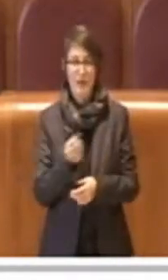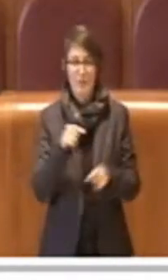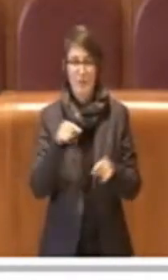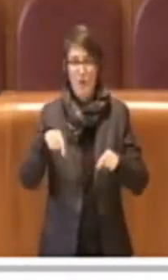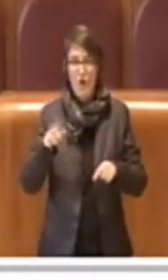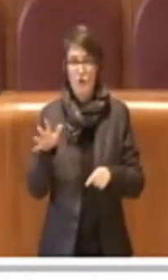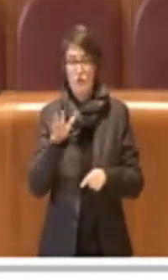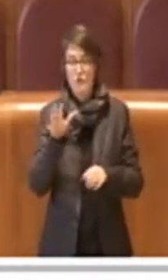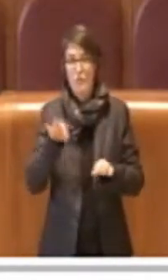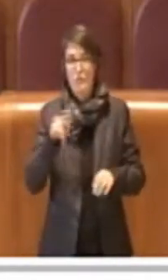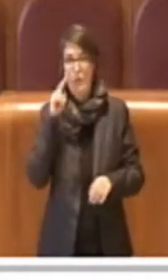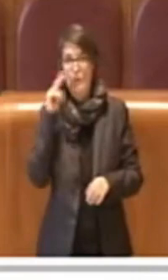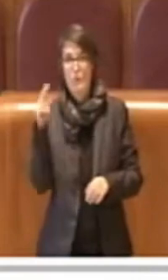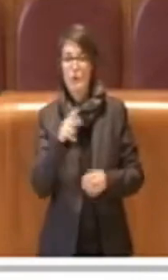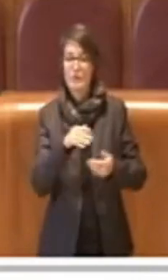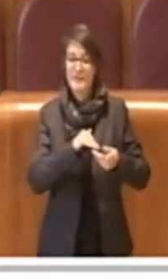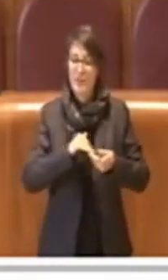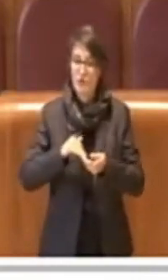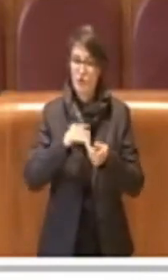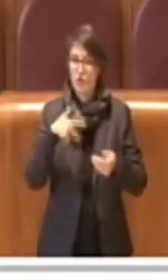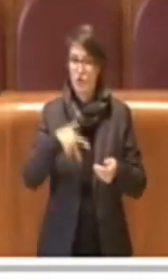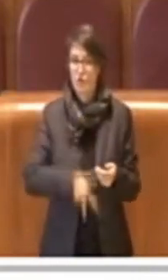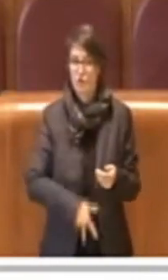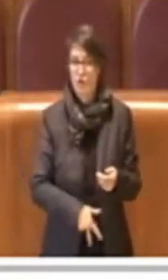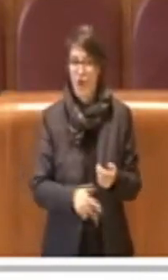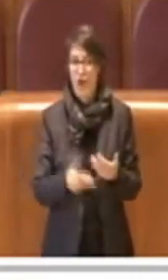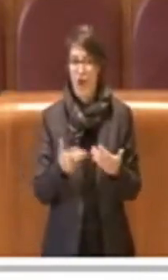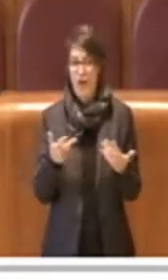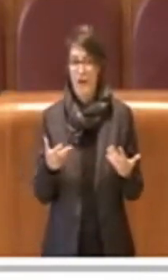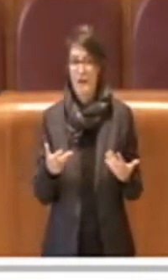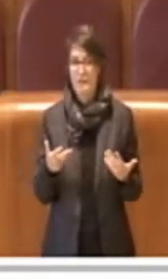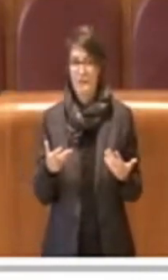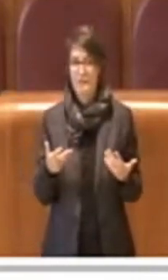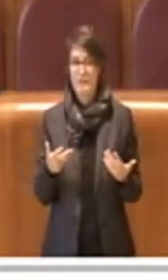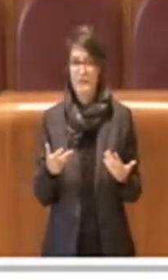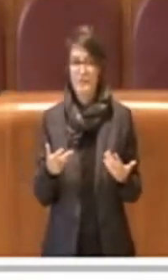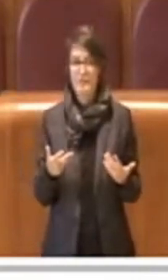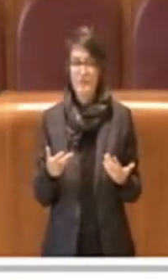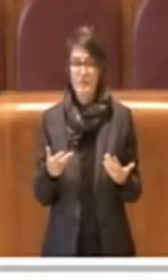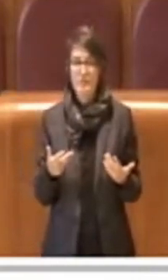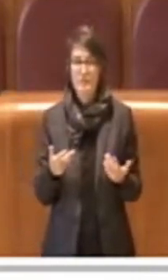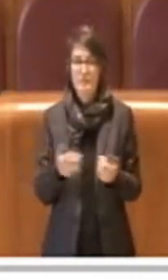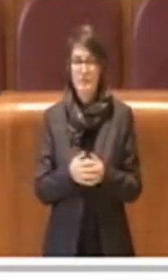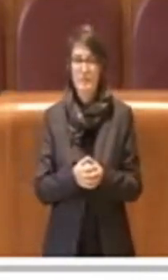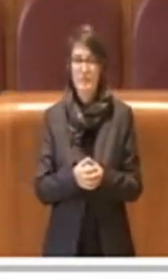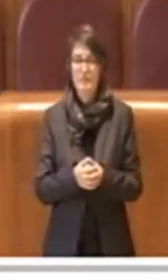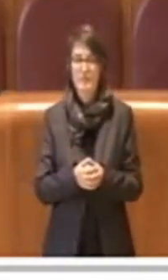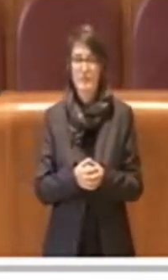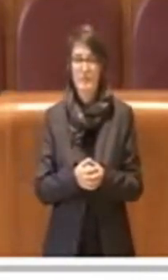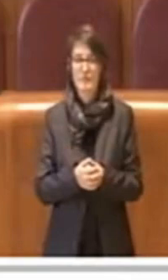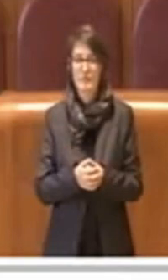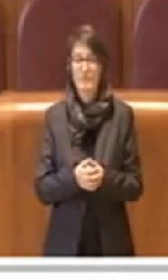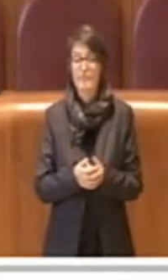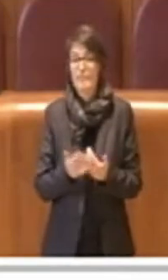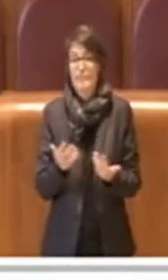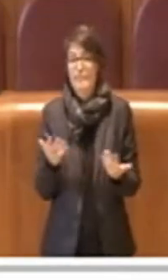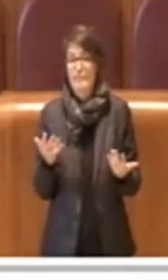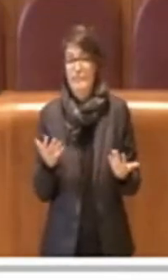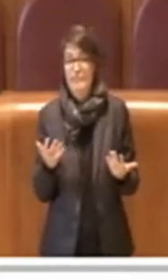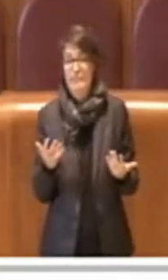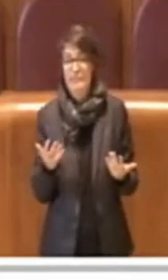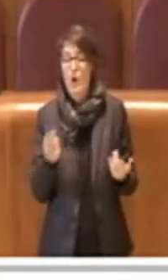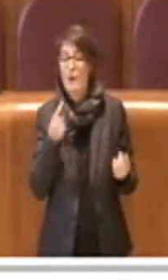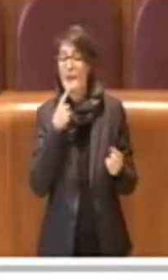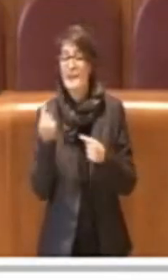vista sociale, etico, mentale, sostenibile, climatico, come per esempio anche la mozione sull'emergenza climatica ovviamente non c'è nessun tipo di